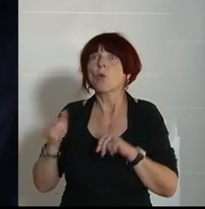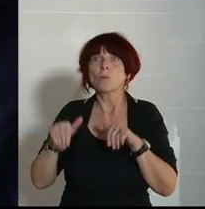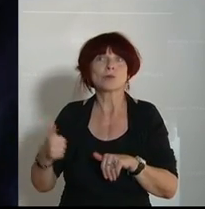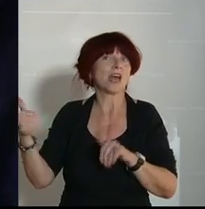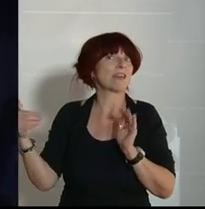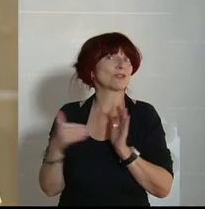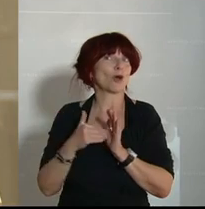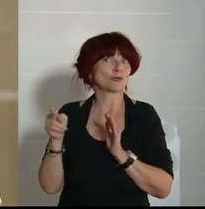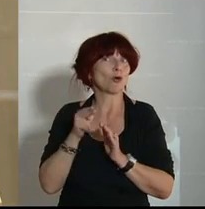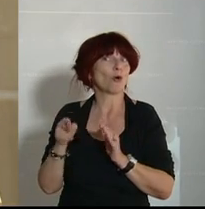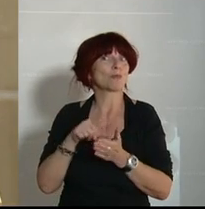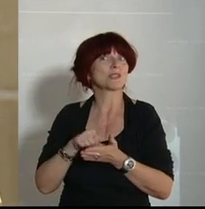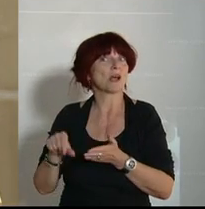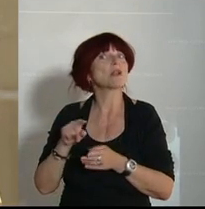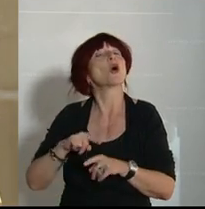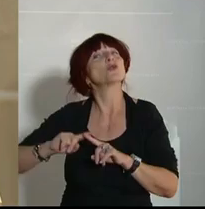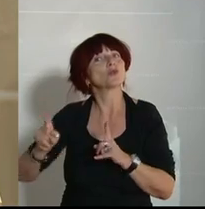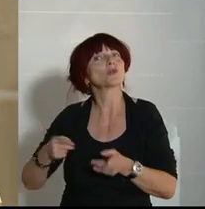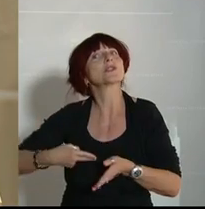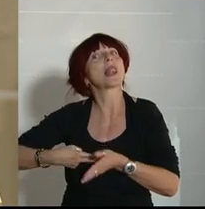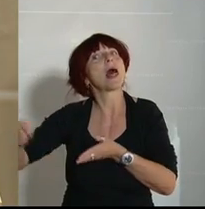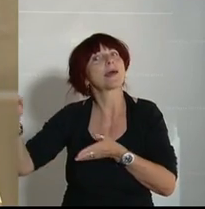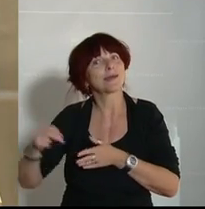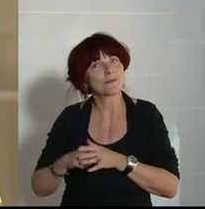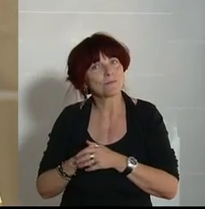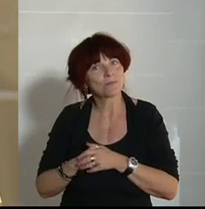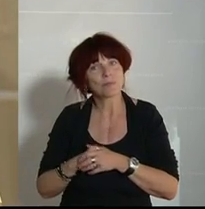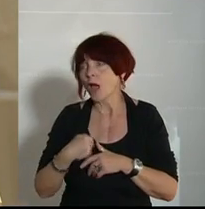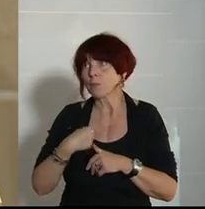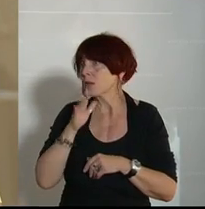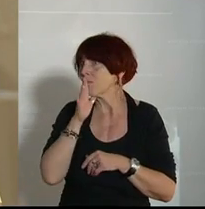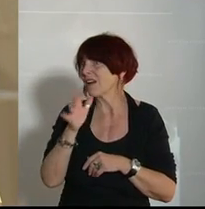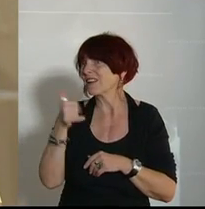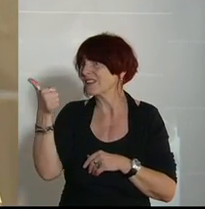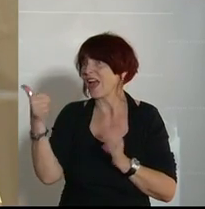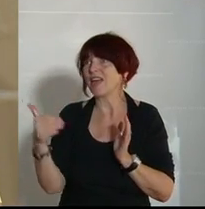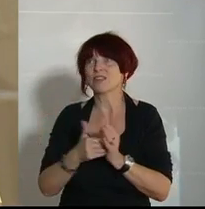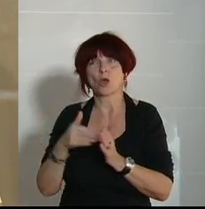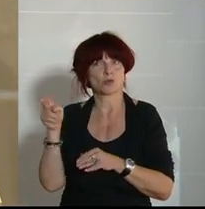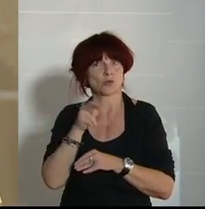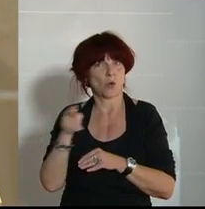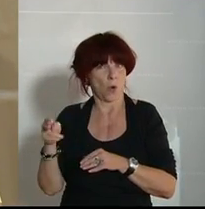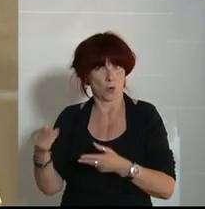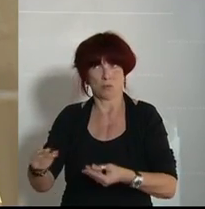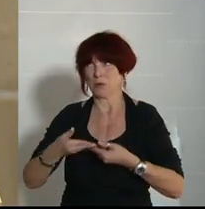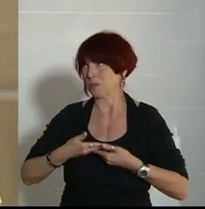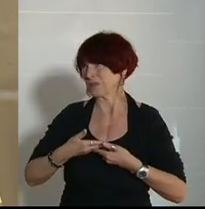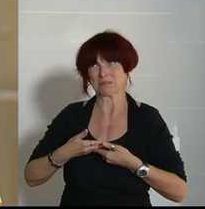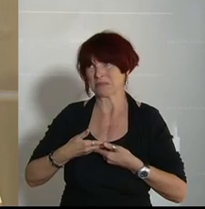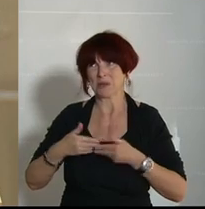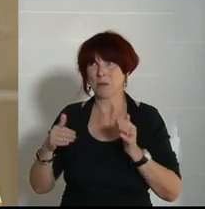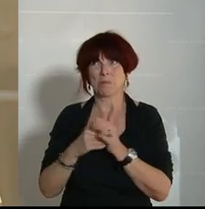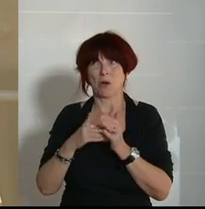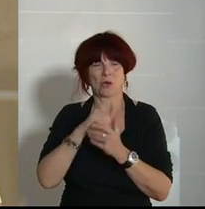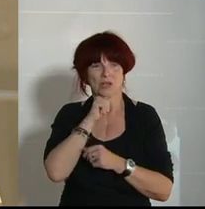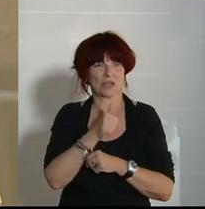zweitens sage ich Ihnen, ich will gar nicht, dass Sie mir 1.000 Euro geben, weil ich, das ist eine dieser Maßnahmen, die ich für unsinnig halte, ich brauche für